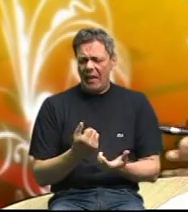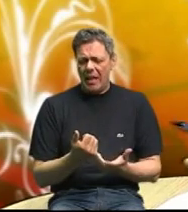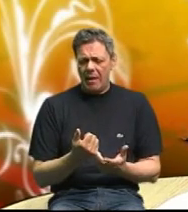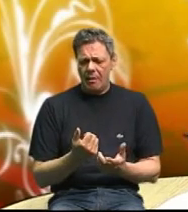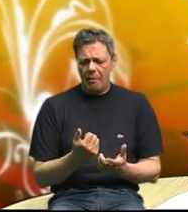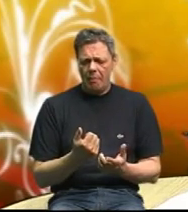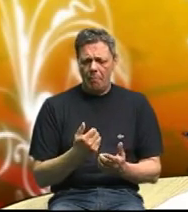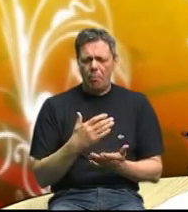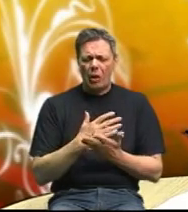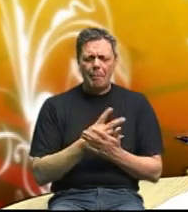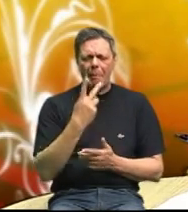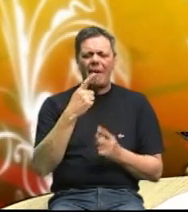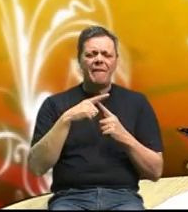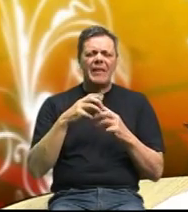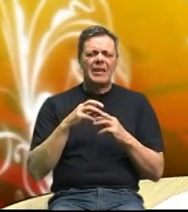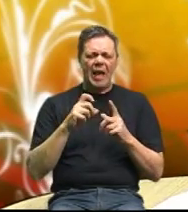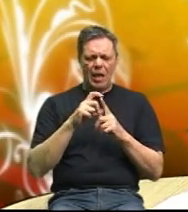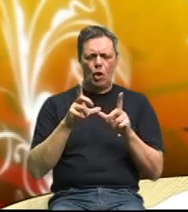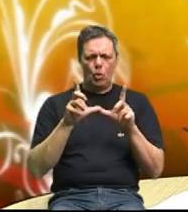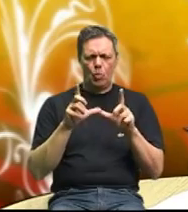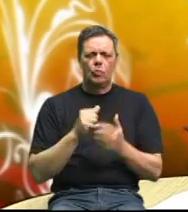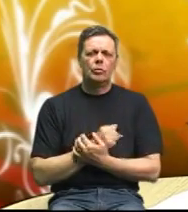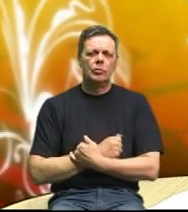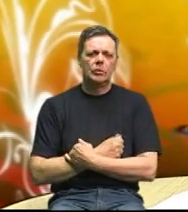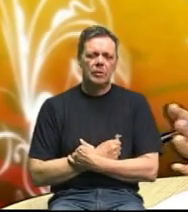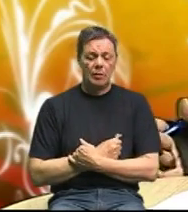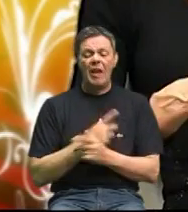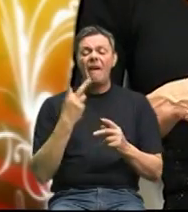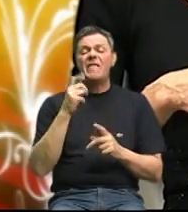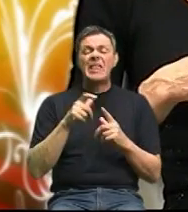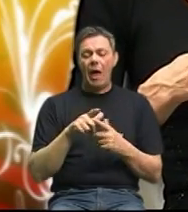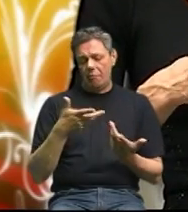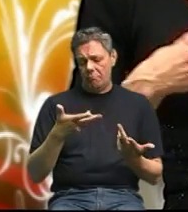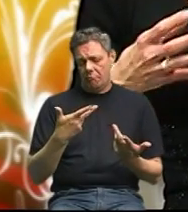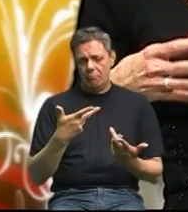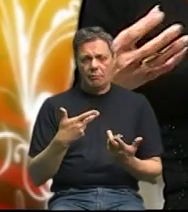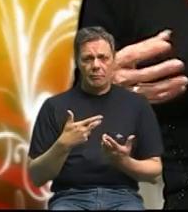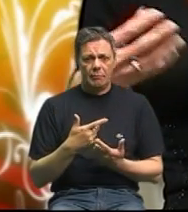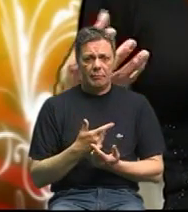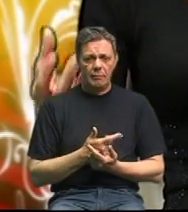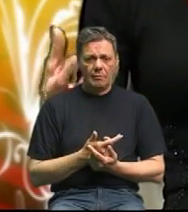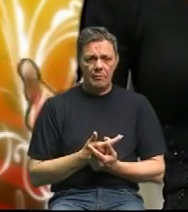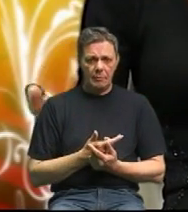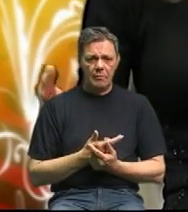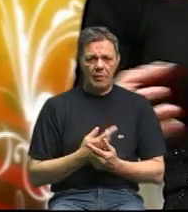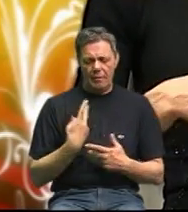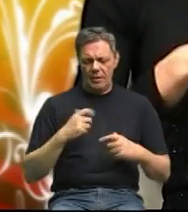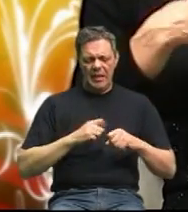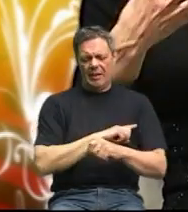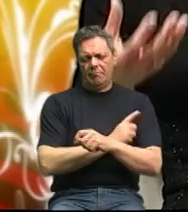du vita du na slovačkoj vita znači kod nas vita vitalita vitalitet